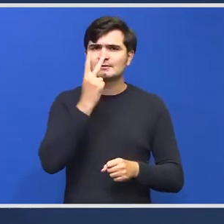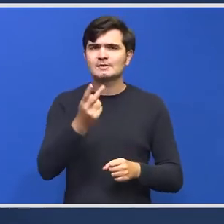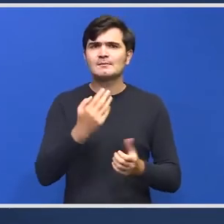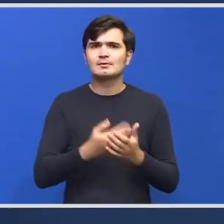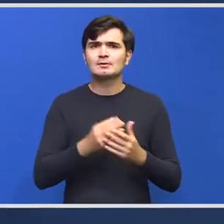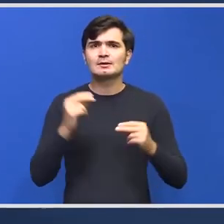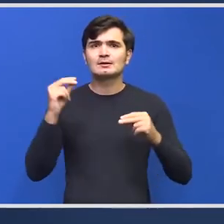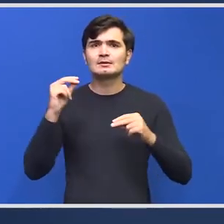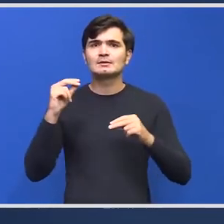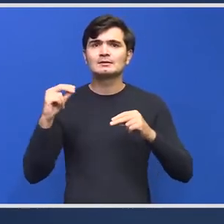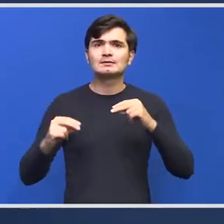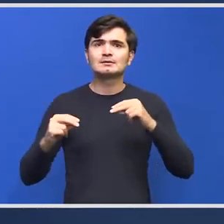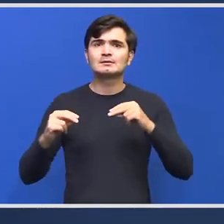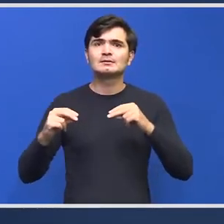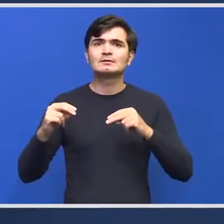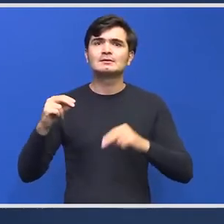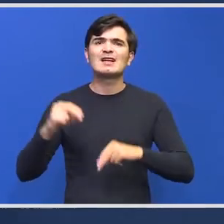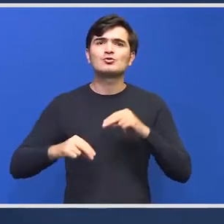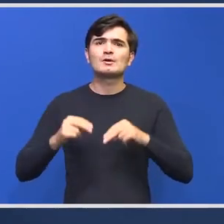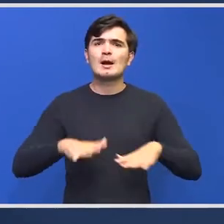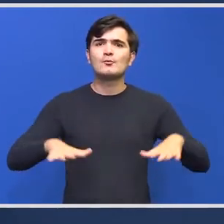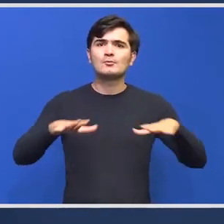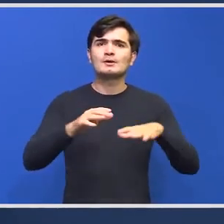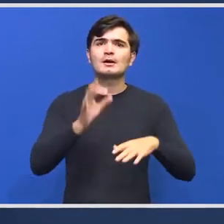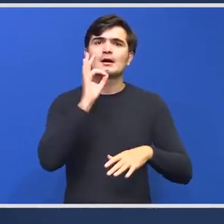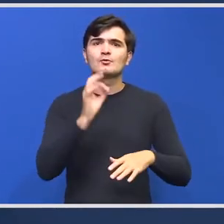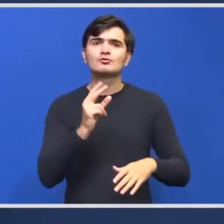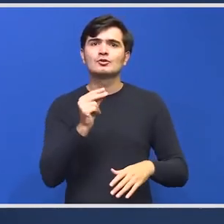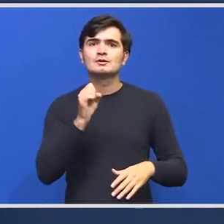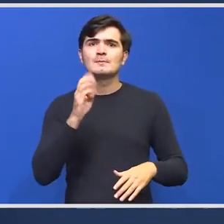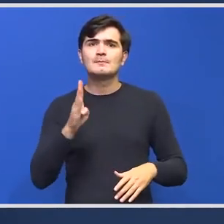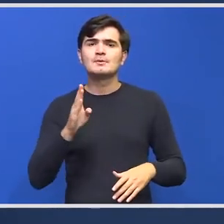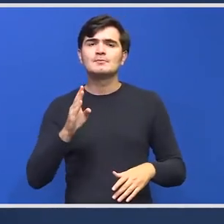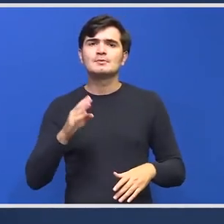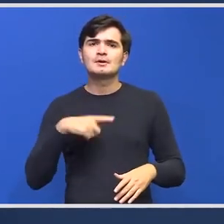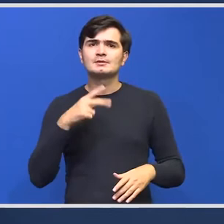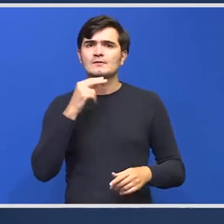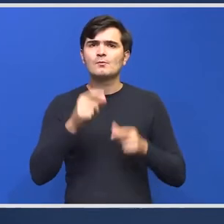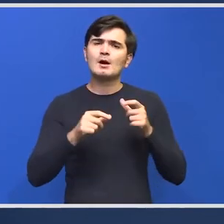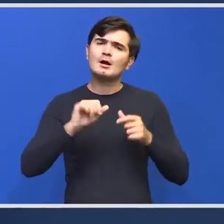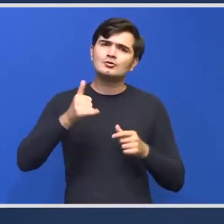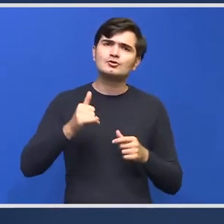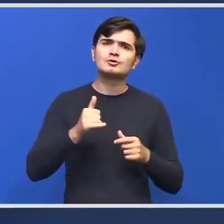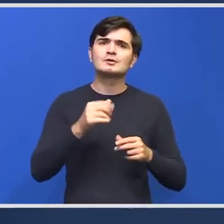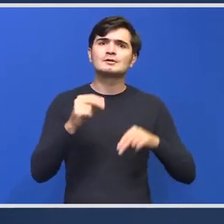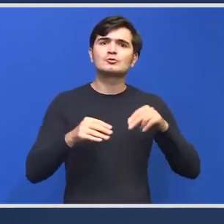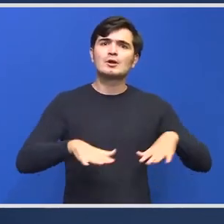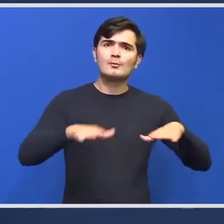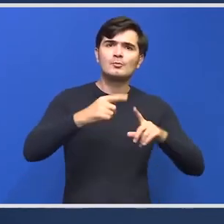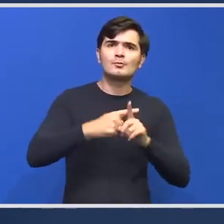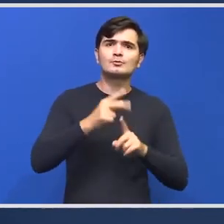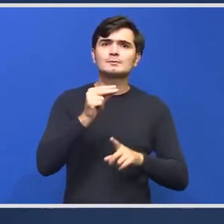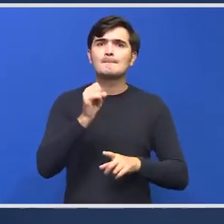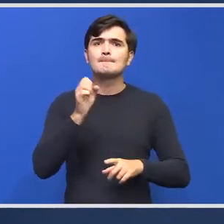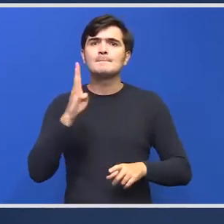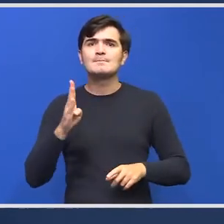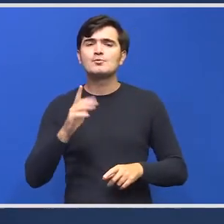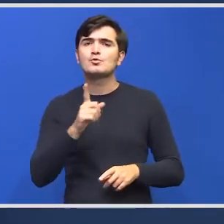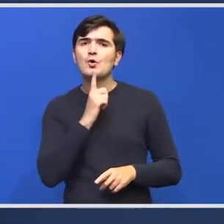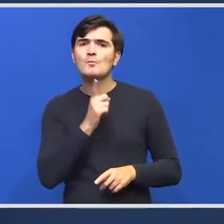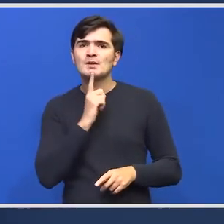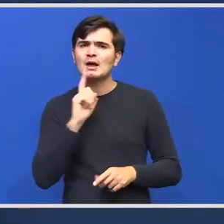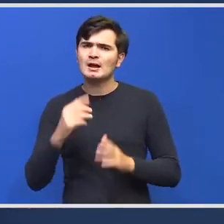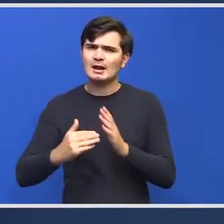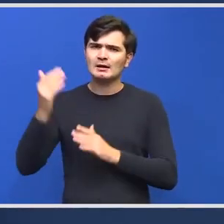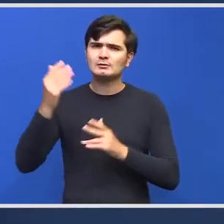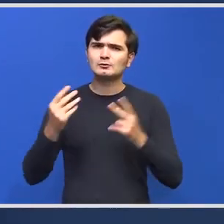plăcini din PIB, are două elemente. Una este datoria publică, celălalt este PIB-ul nominal. PIB-ul nominal a crescut mai rapid decât ne așteptăm. Nu știu